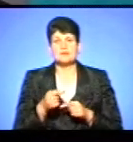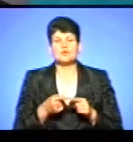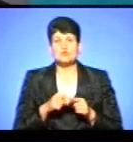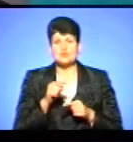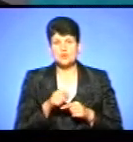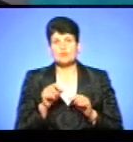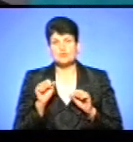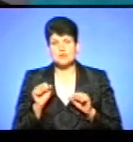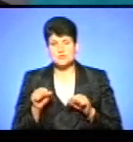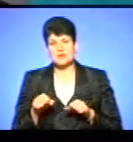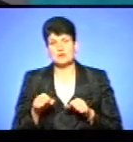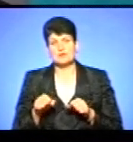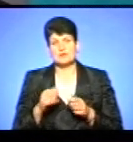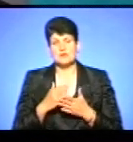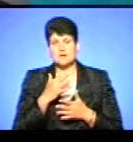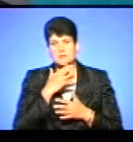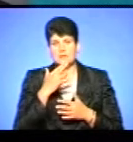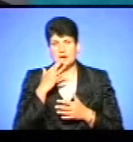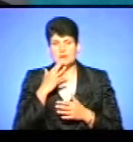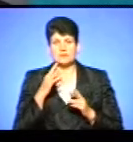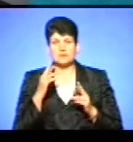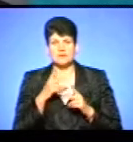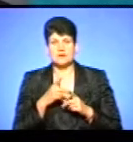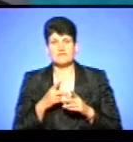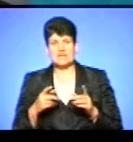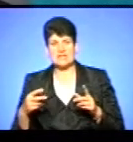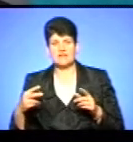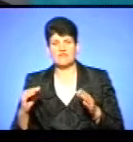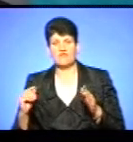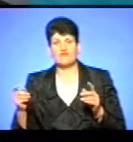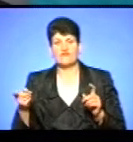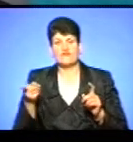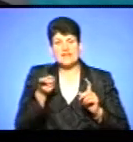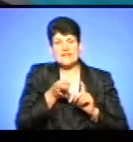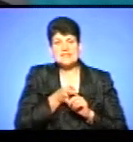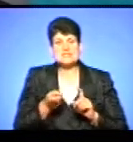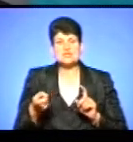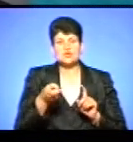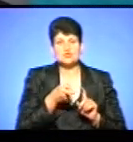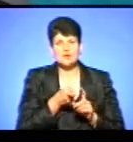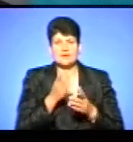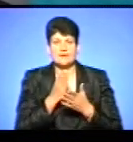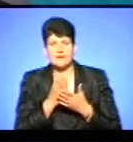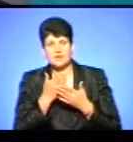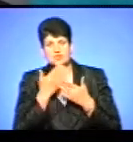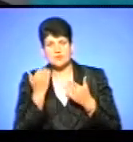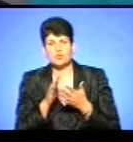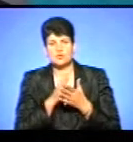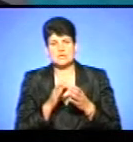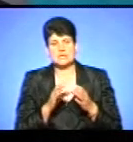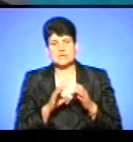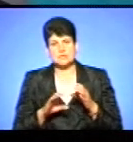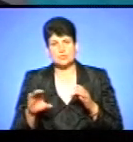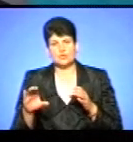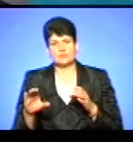ймовірно, можемо припустити, що є багато таких от несанкціонованих врізок, які йдуть незвичайно на те, є чи немає очисних споруд також